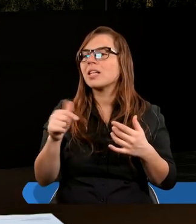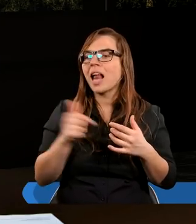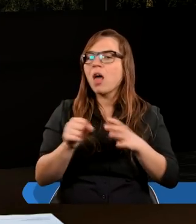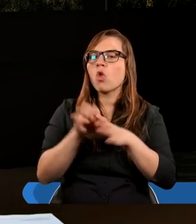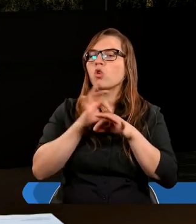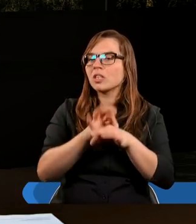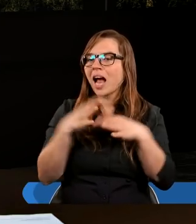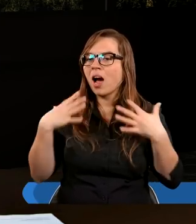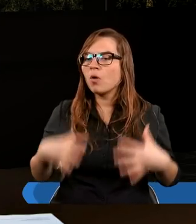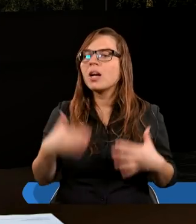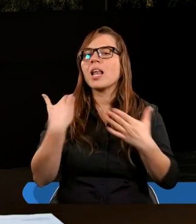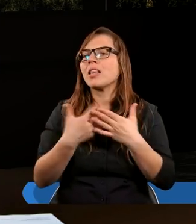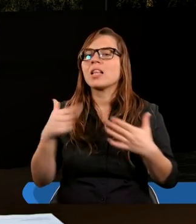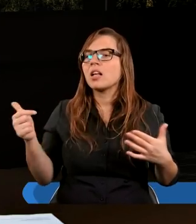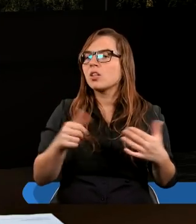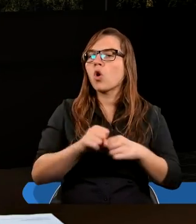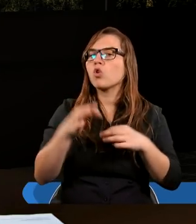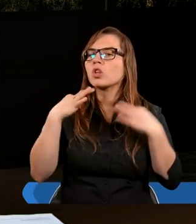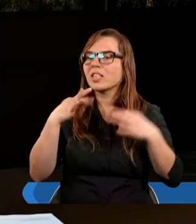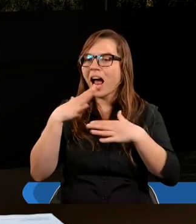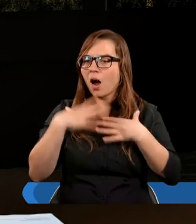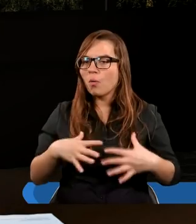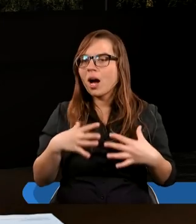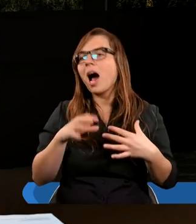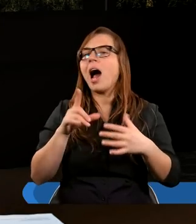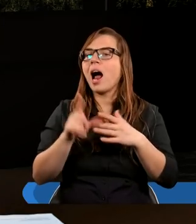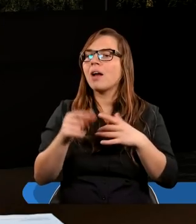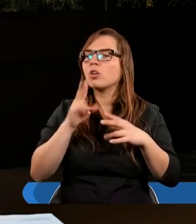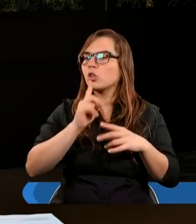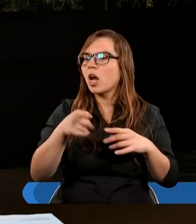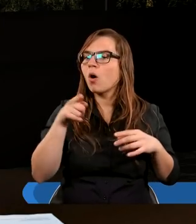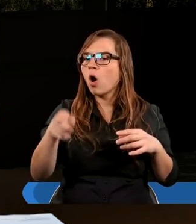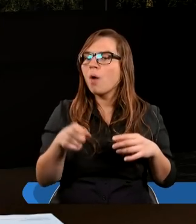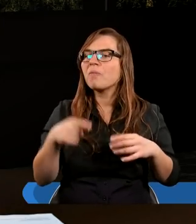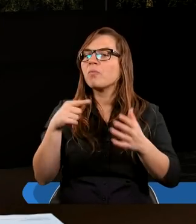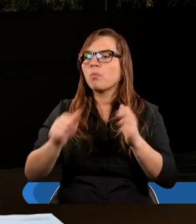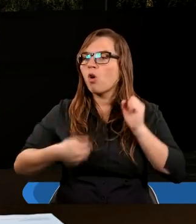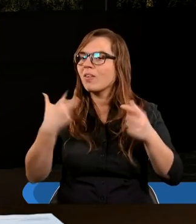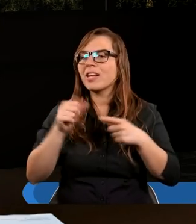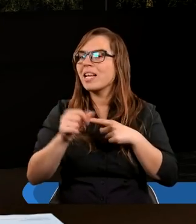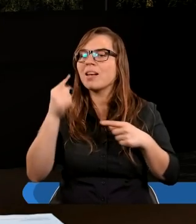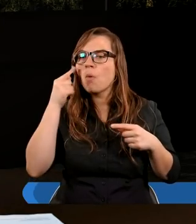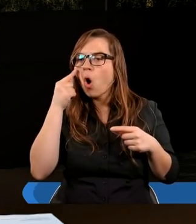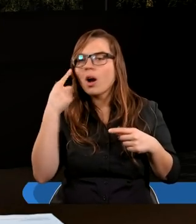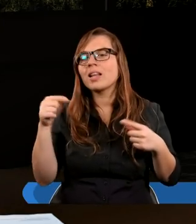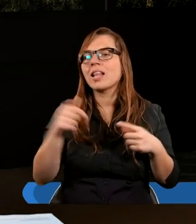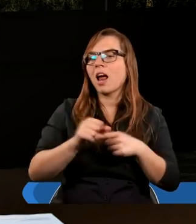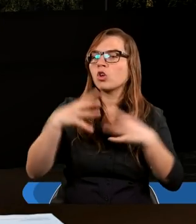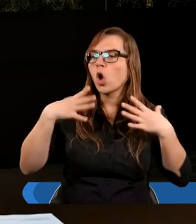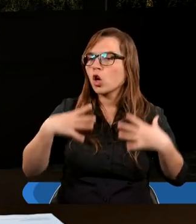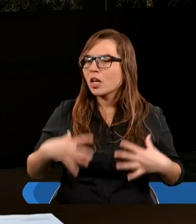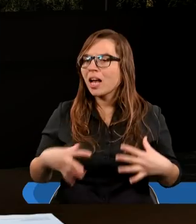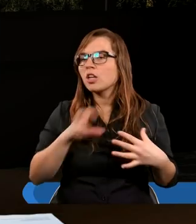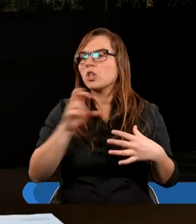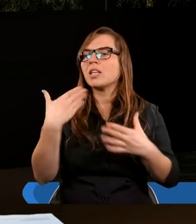należę do ciała, czy dlatego nie należę do ciała, a jeśli by rzekło ucho, ponieważ nie jestem okiem, nie należę do ciała,